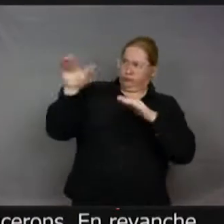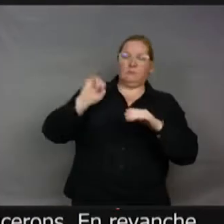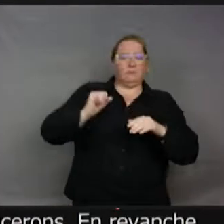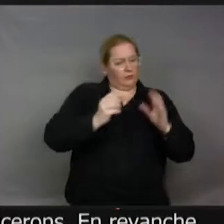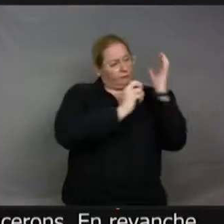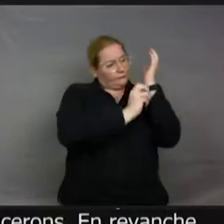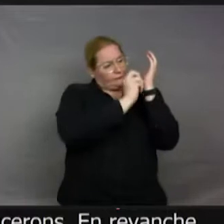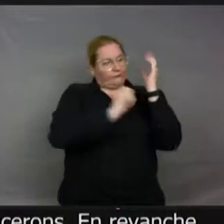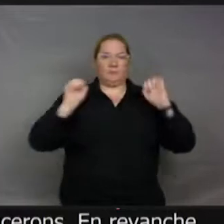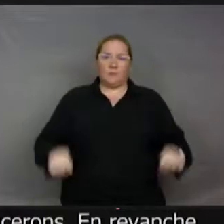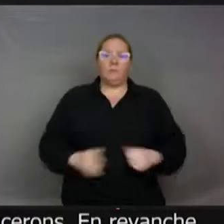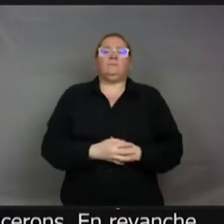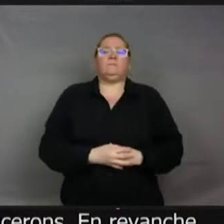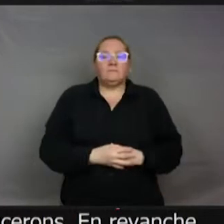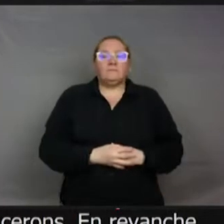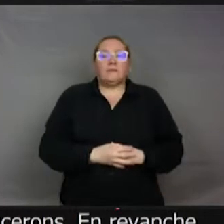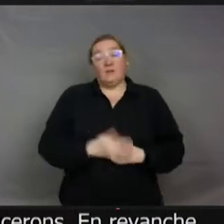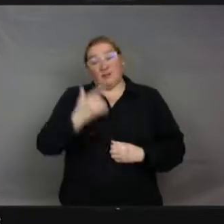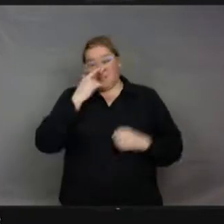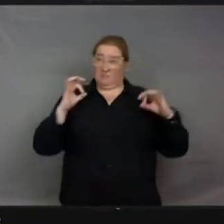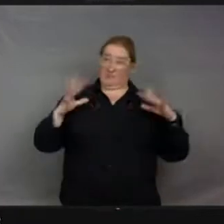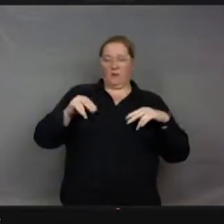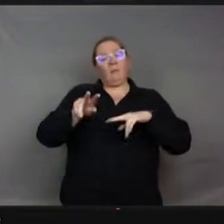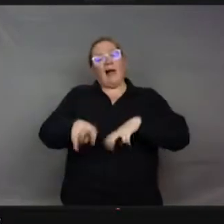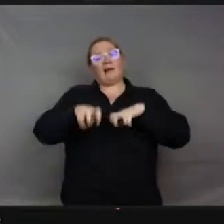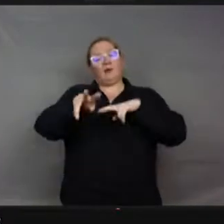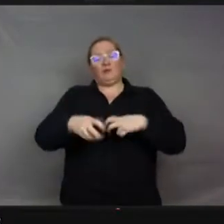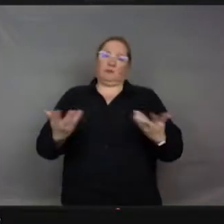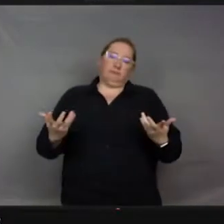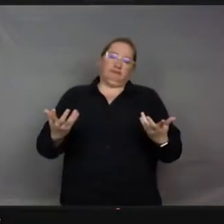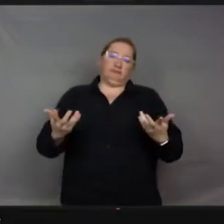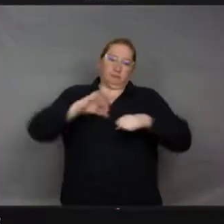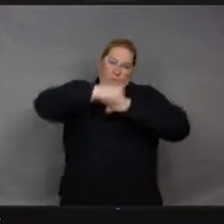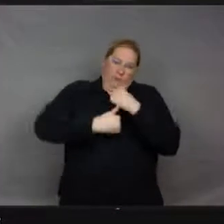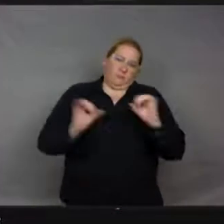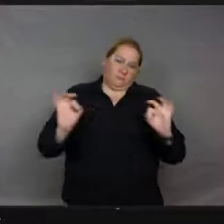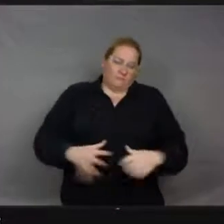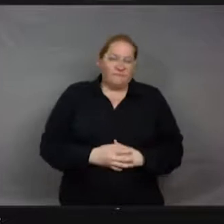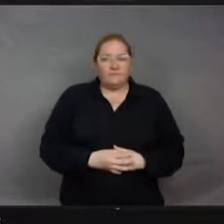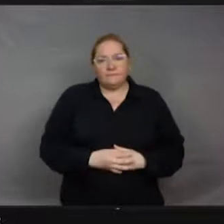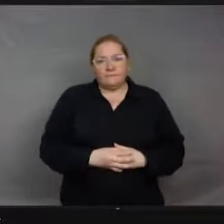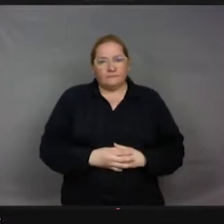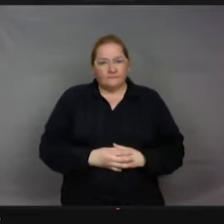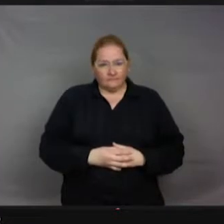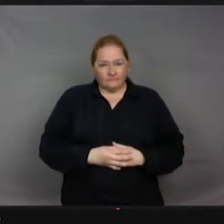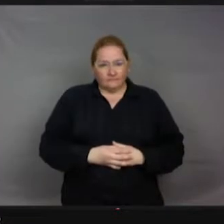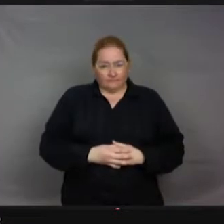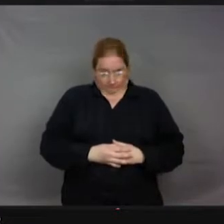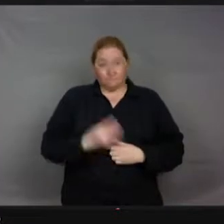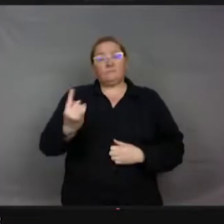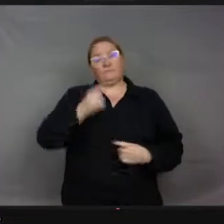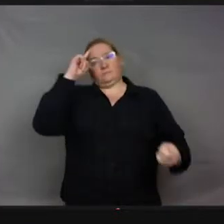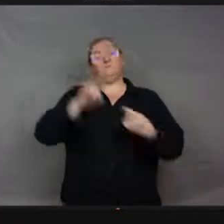une forme d'agriculture intermédiaire. Et d'ailleurs, toujours sur la thématique de l'agriculture,